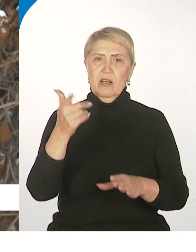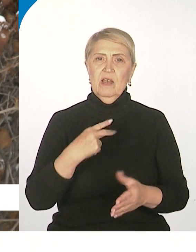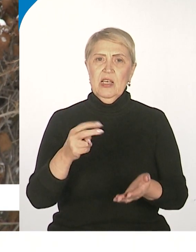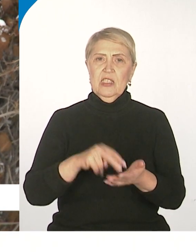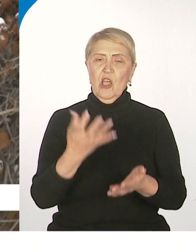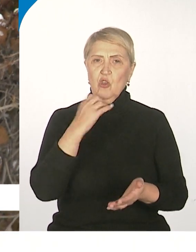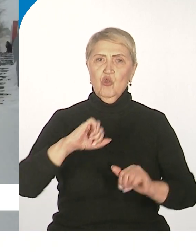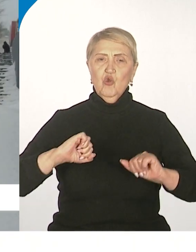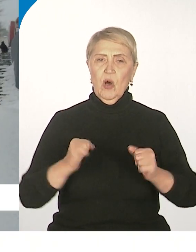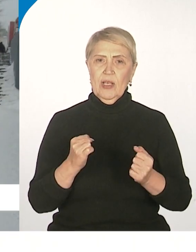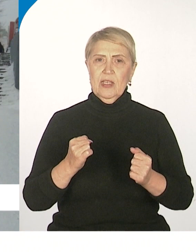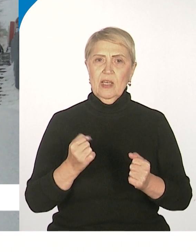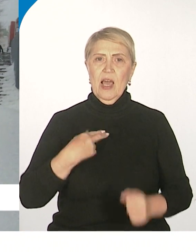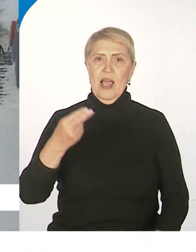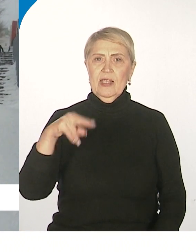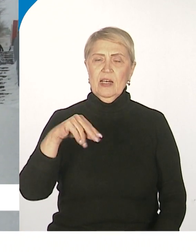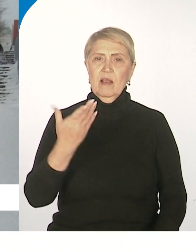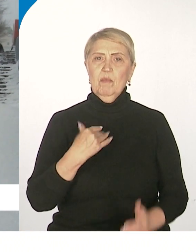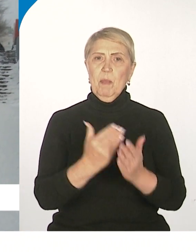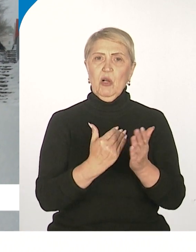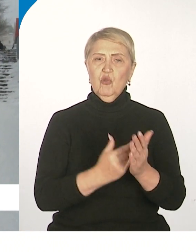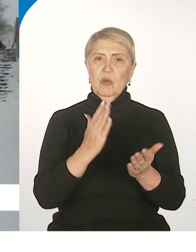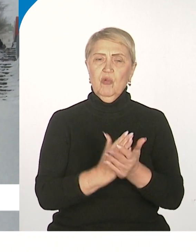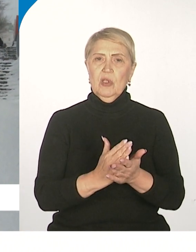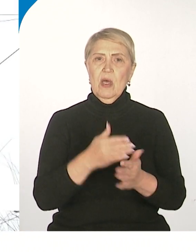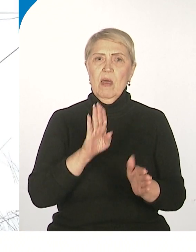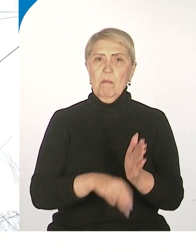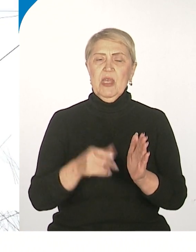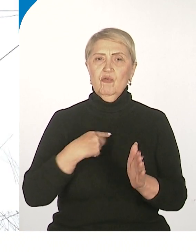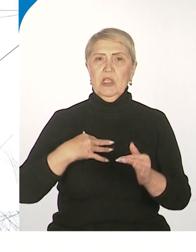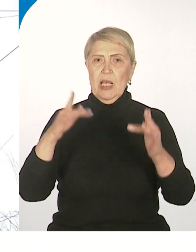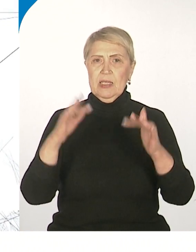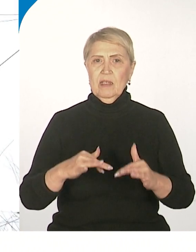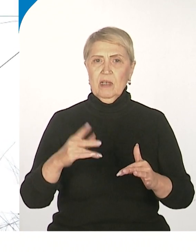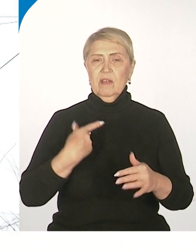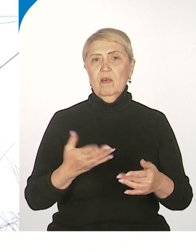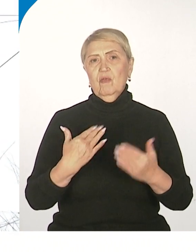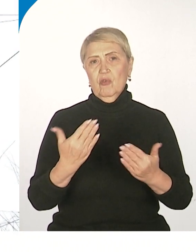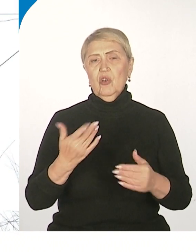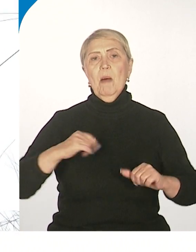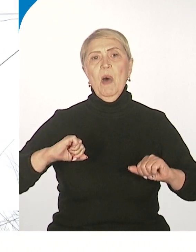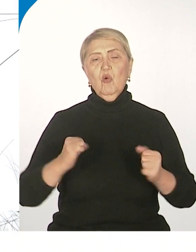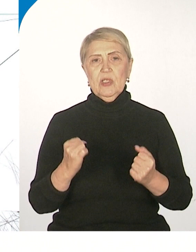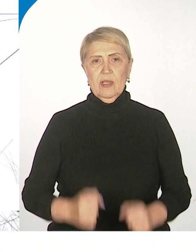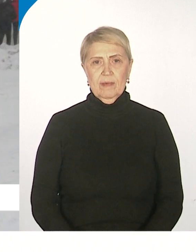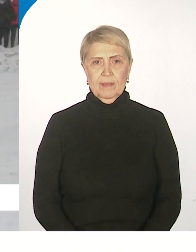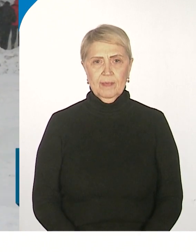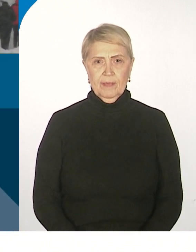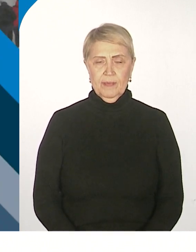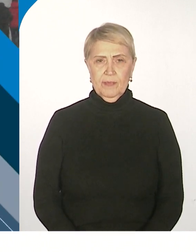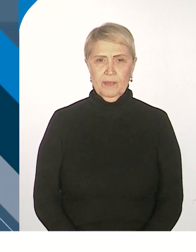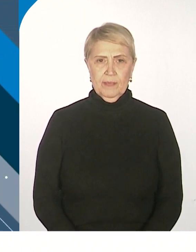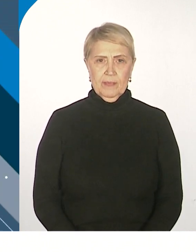Станет еще холоднее. Декабрь, по прогнозам, ожидается почти без осадков, а значит морозным. Мария Шулешко, Данила Кулешов.